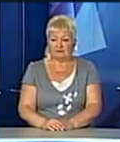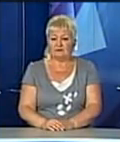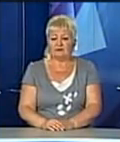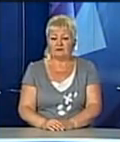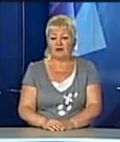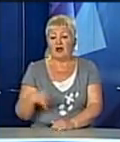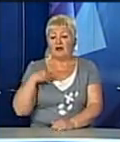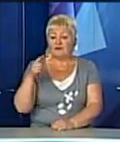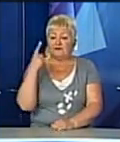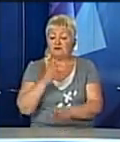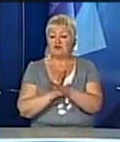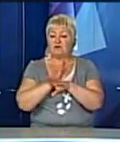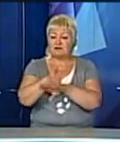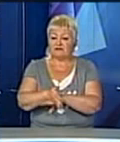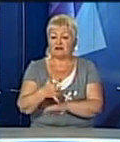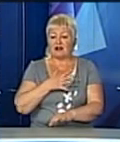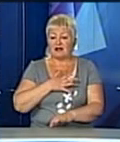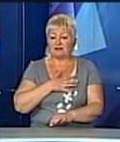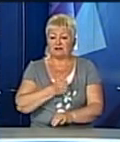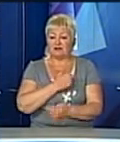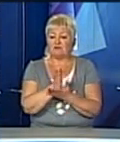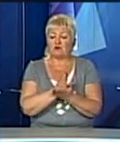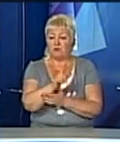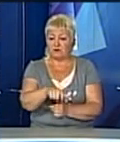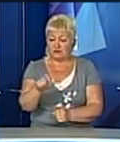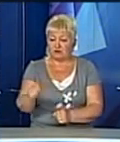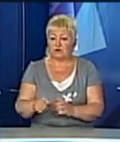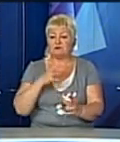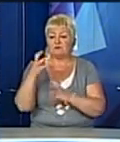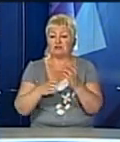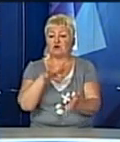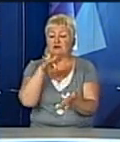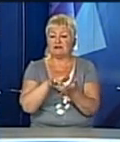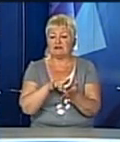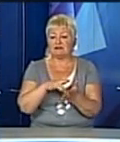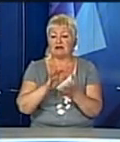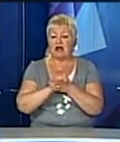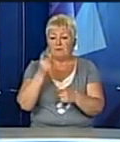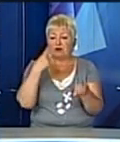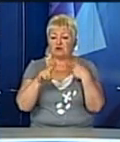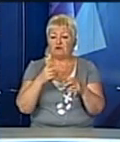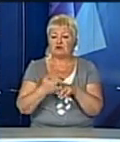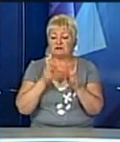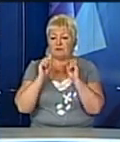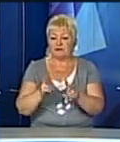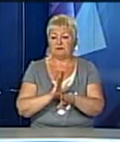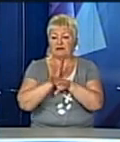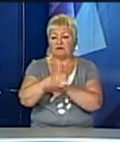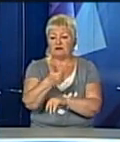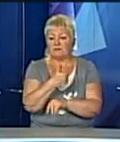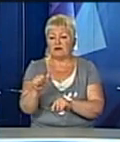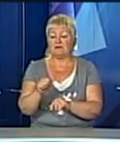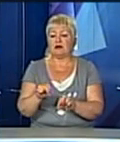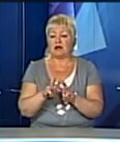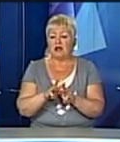На Львівщину завітали канадійські військовопосадовці. Міжнародний центр миротворчості та безпеки відвідав прем'єр-міністр